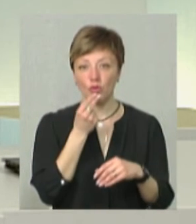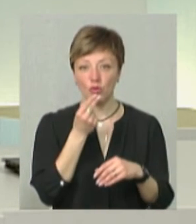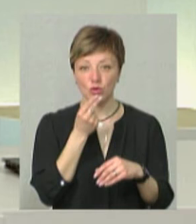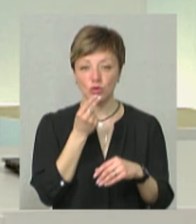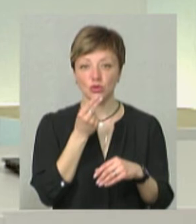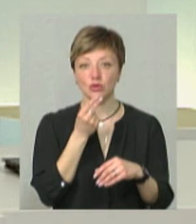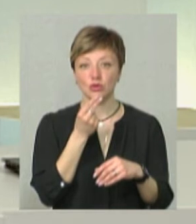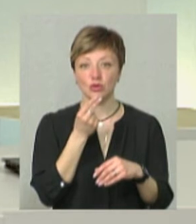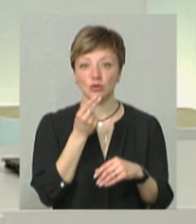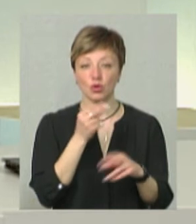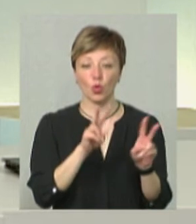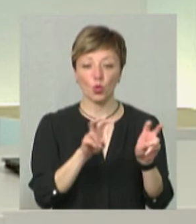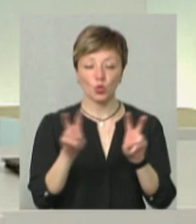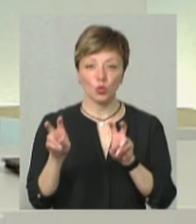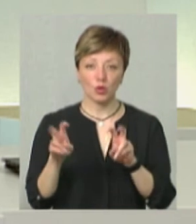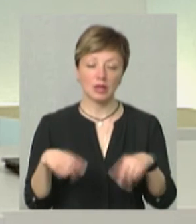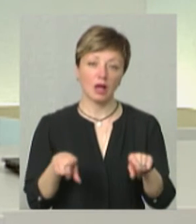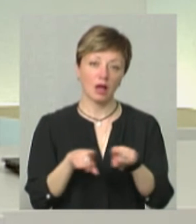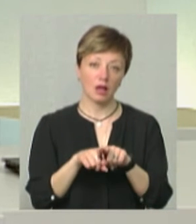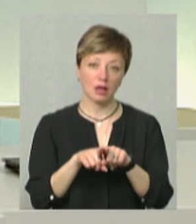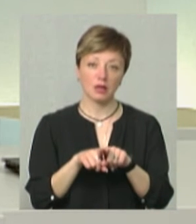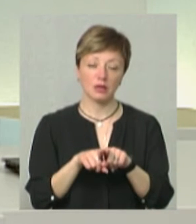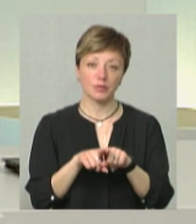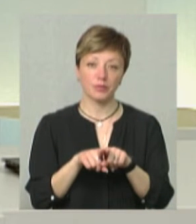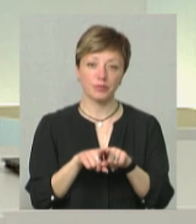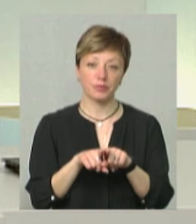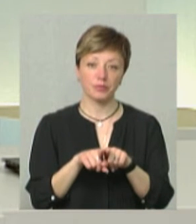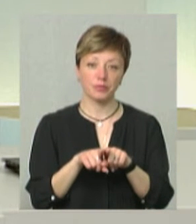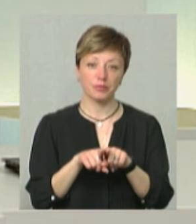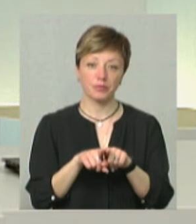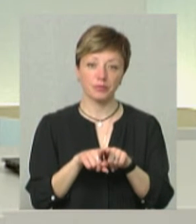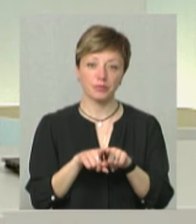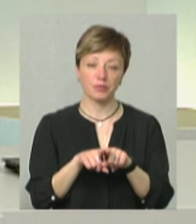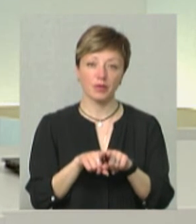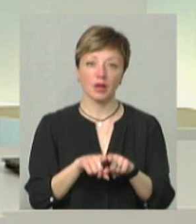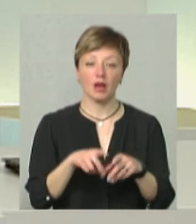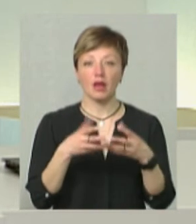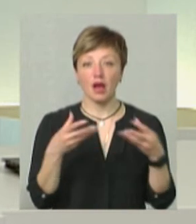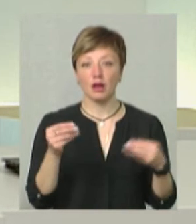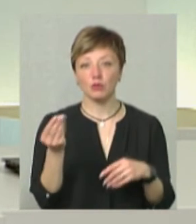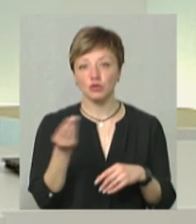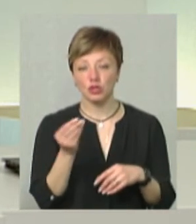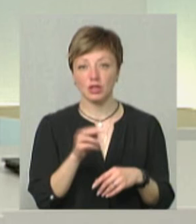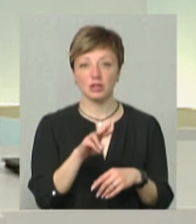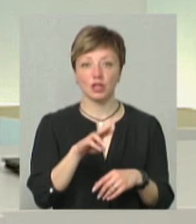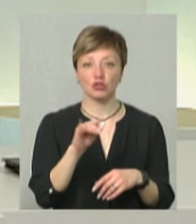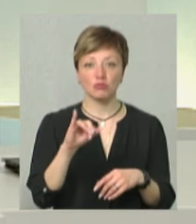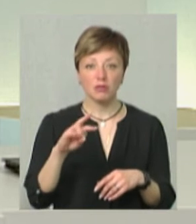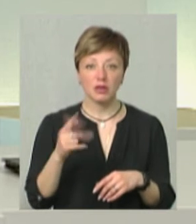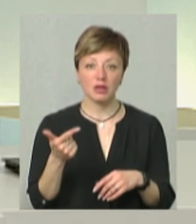культур, таких як яра пшениця, ячмінь,